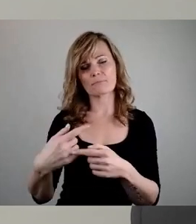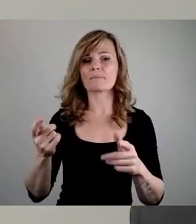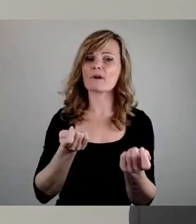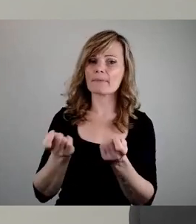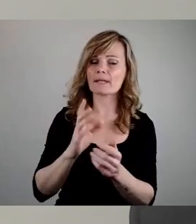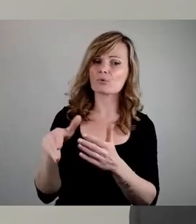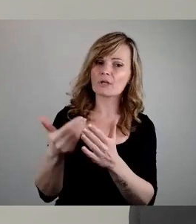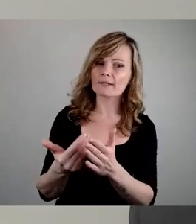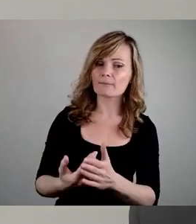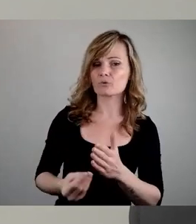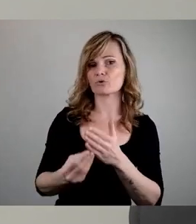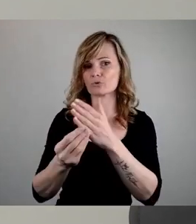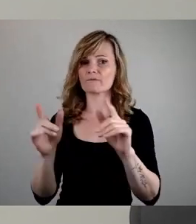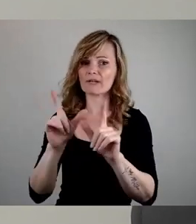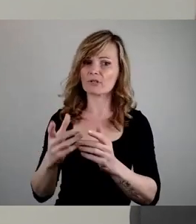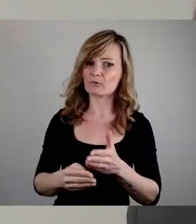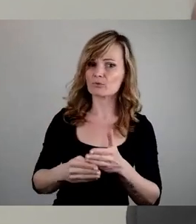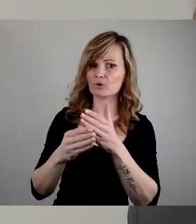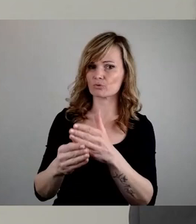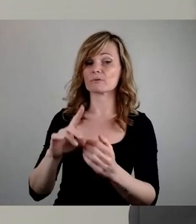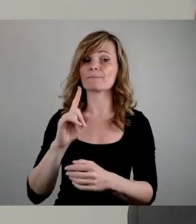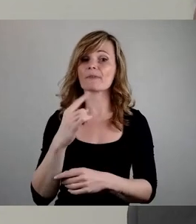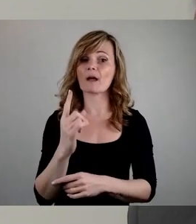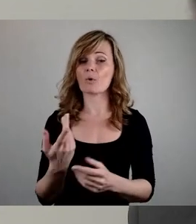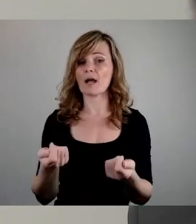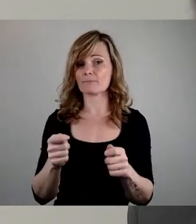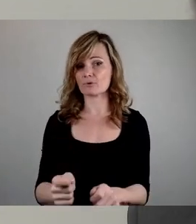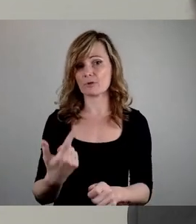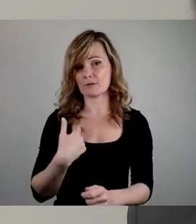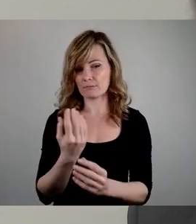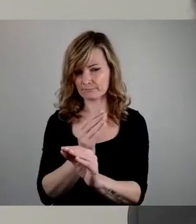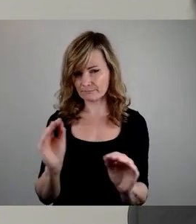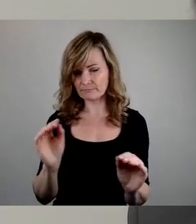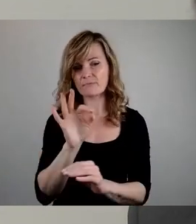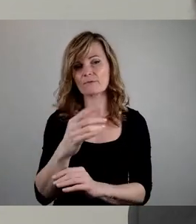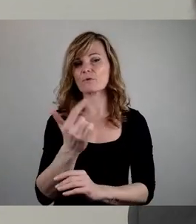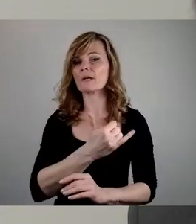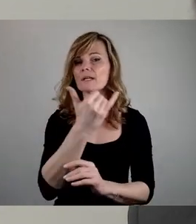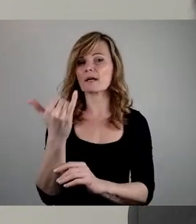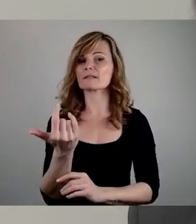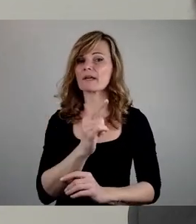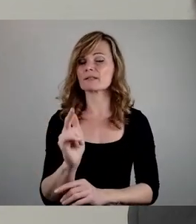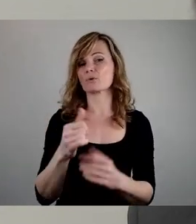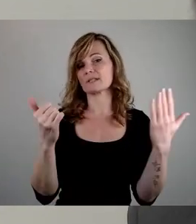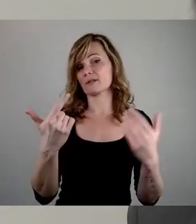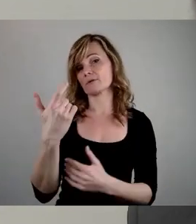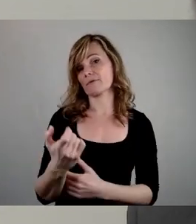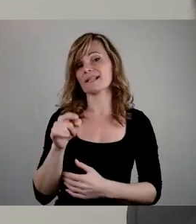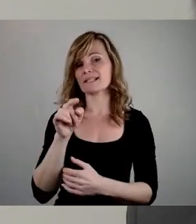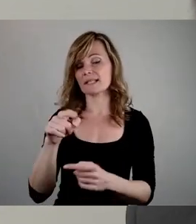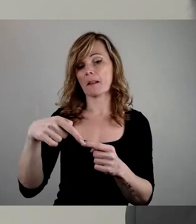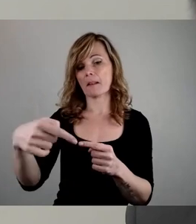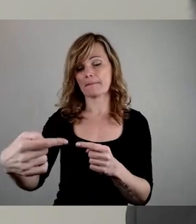unterstützen. Und abschließend sei darauf verwiesen, dass für das Jahr 2026 ein sogenanntes